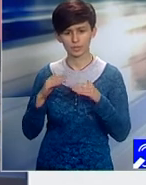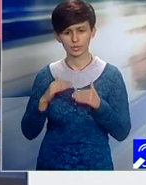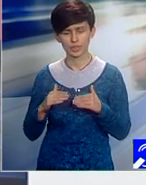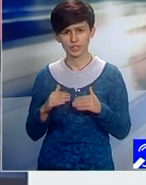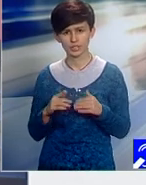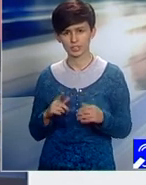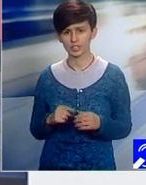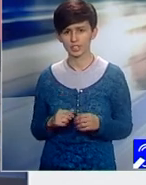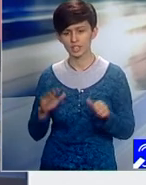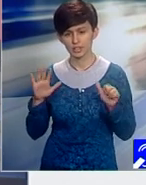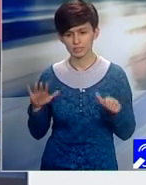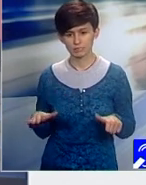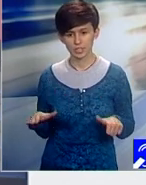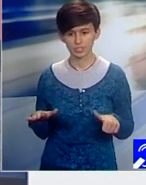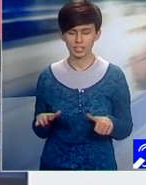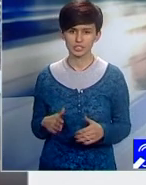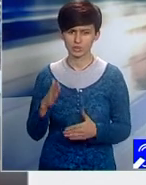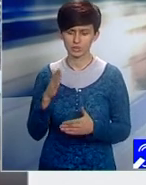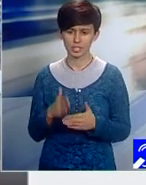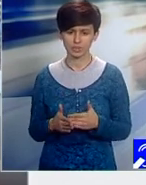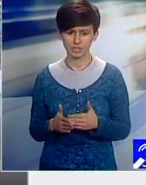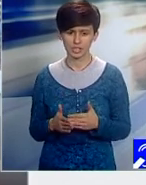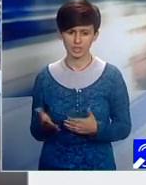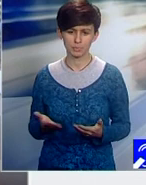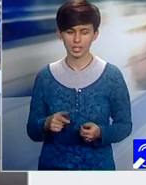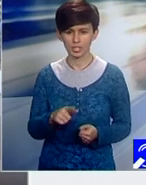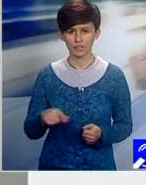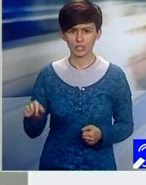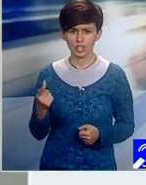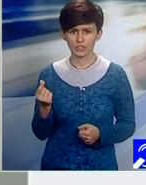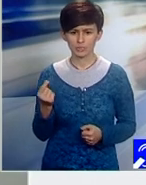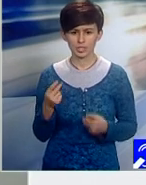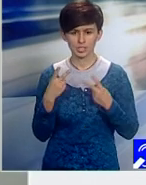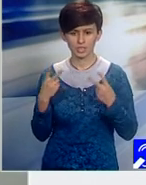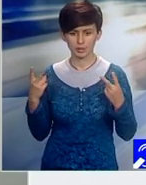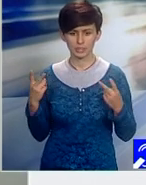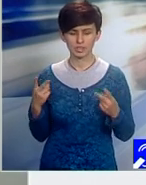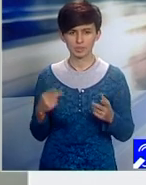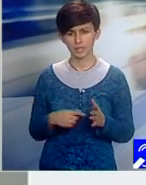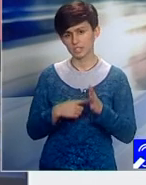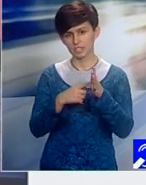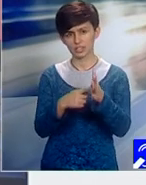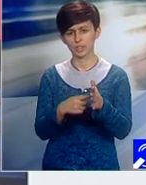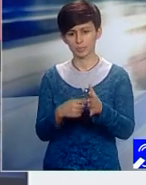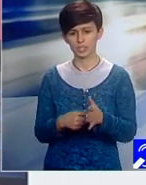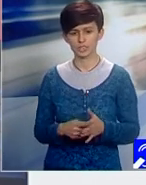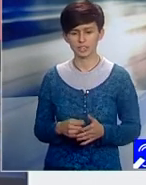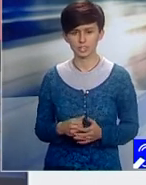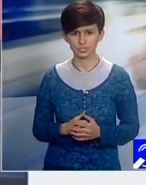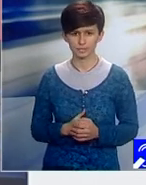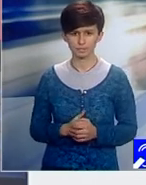nici șase luni de la finala pe care, dumneavoastră, ca și partener principal, ați transmis-o